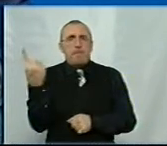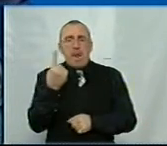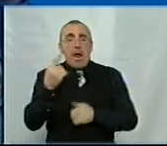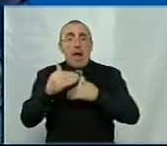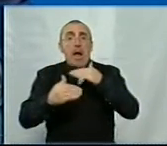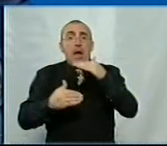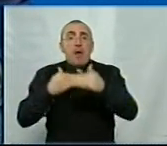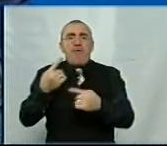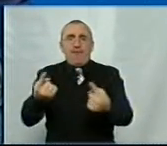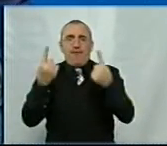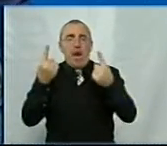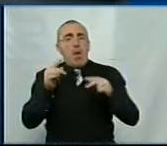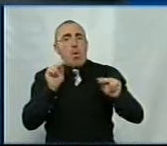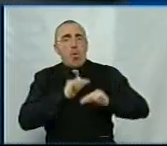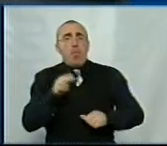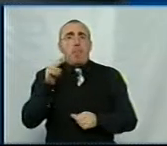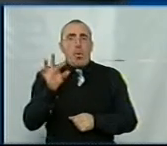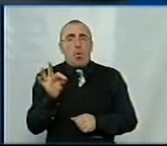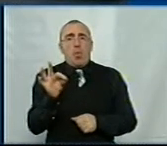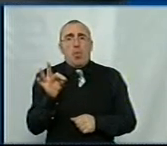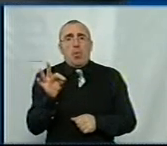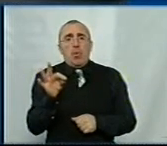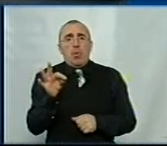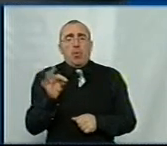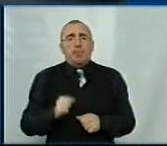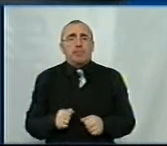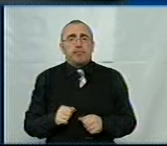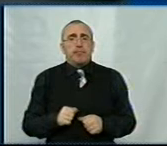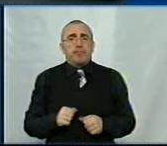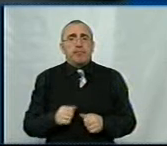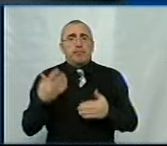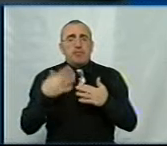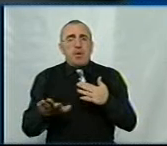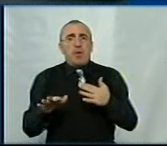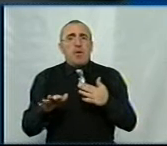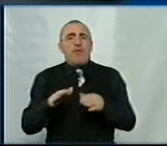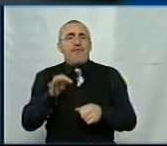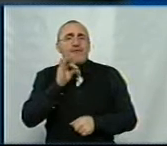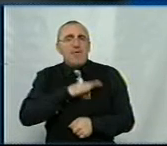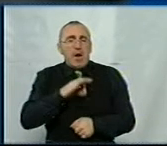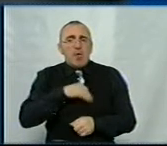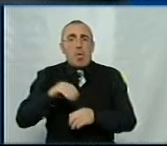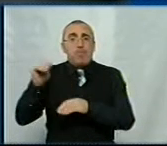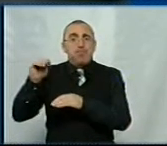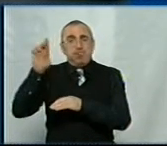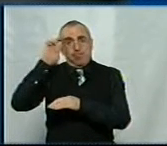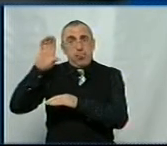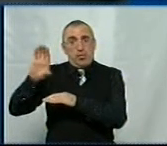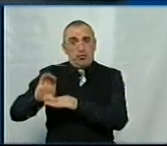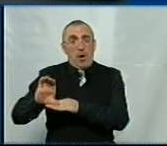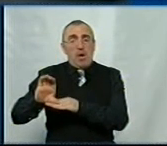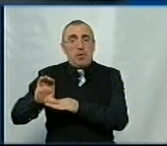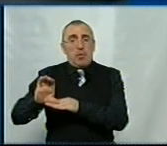етап великої роботи по вже безпосередньому використанню бюджету на